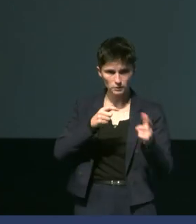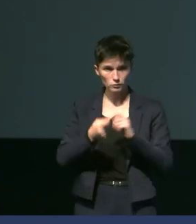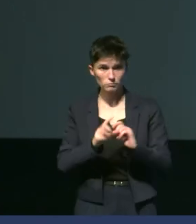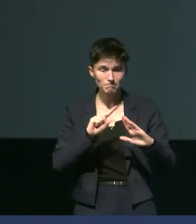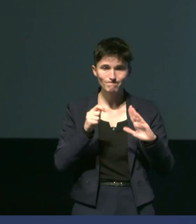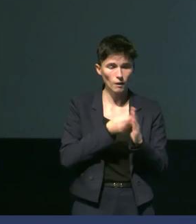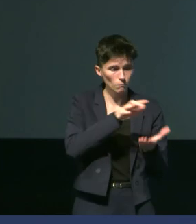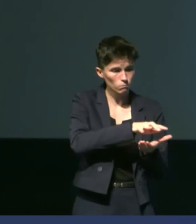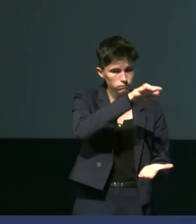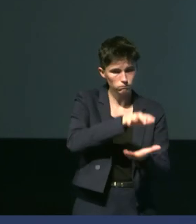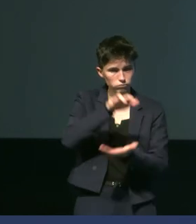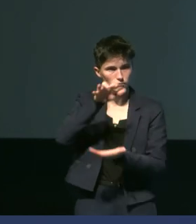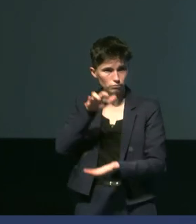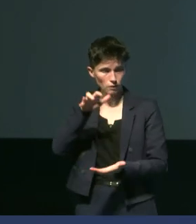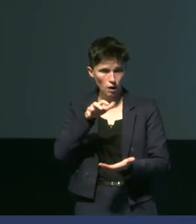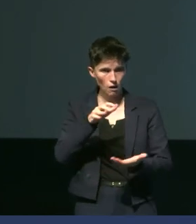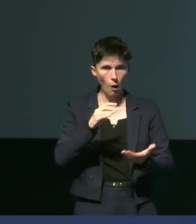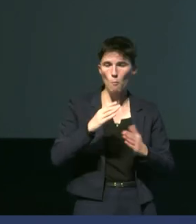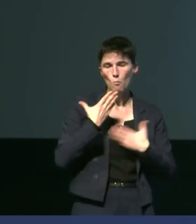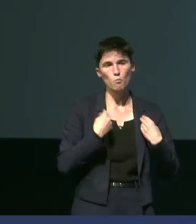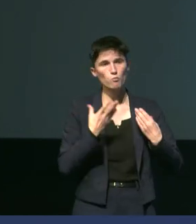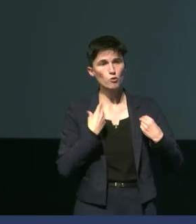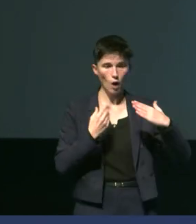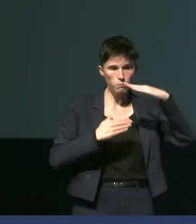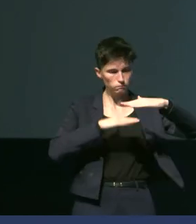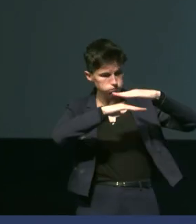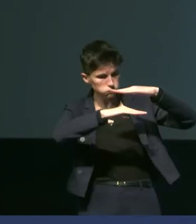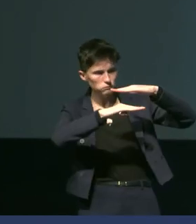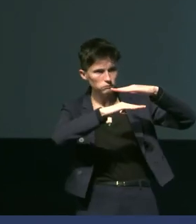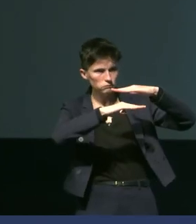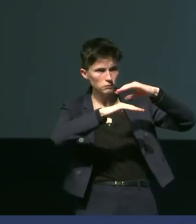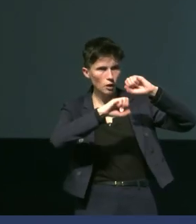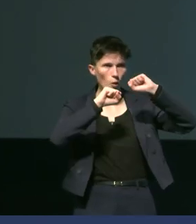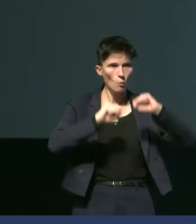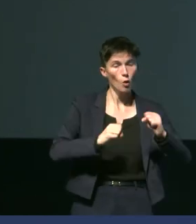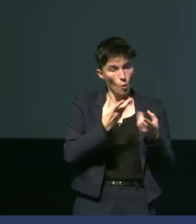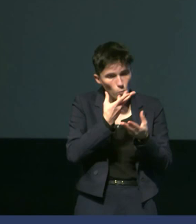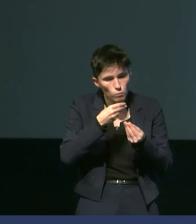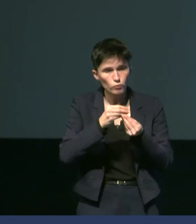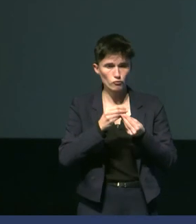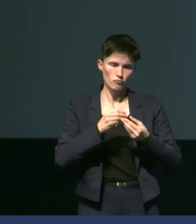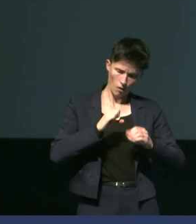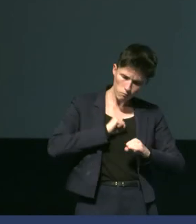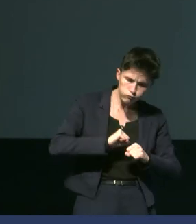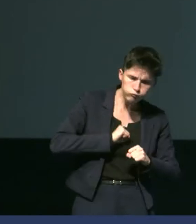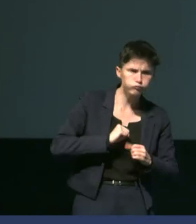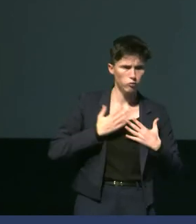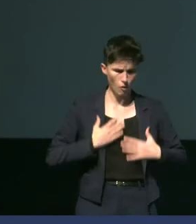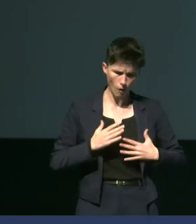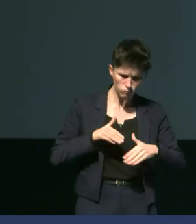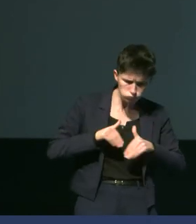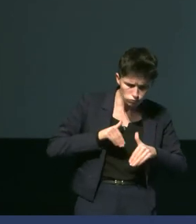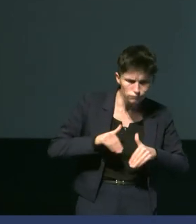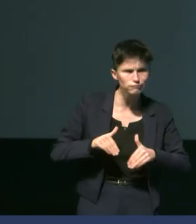individus ont deux couches de plumes, ils sont possibles, avec un métabolisme élevé pour produire ces plumes, possiblement,